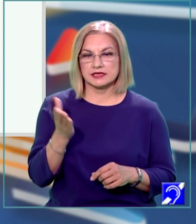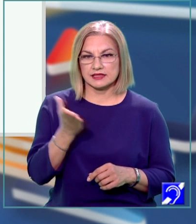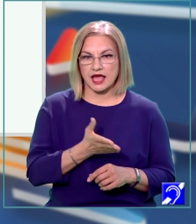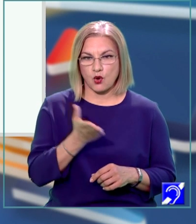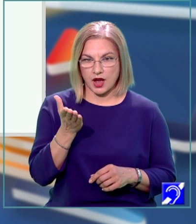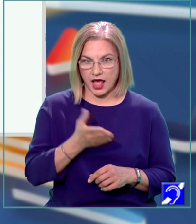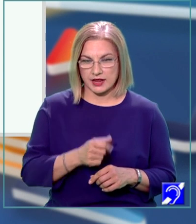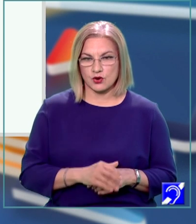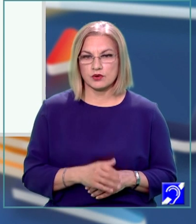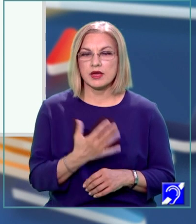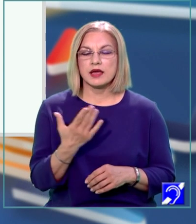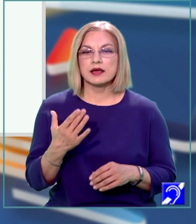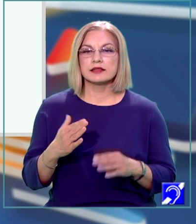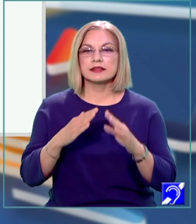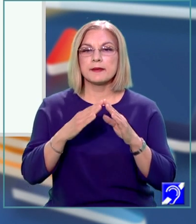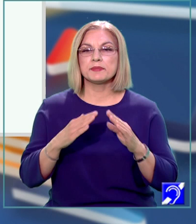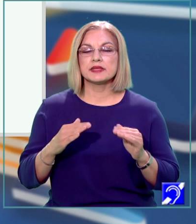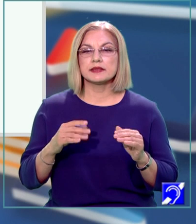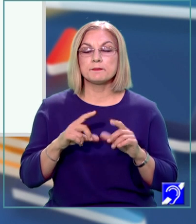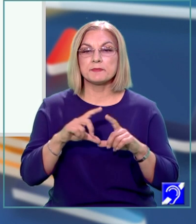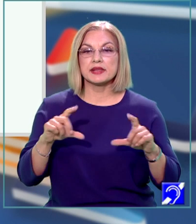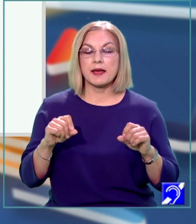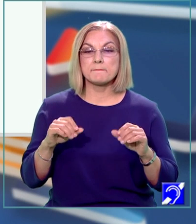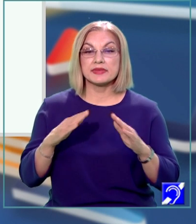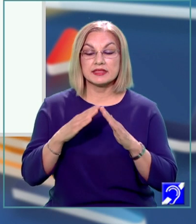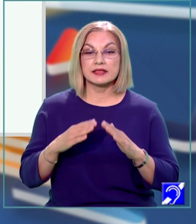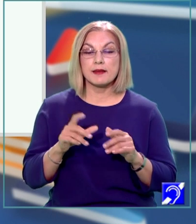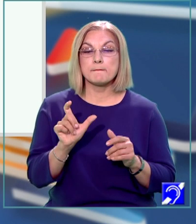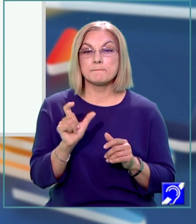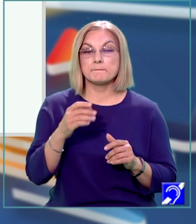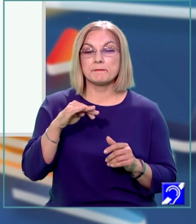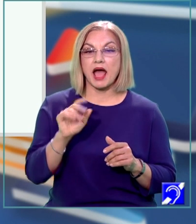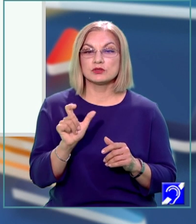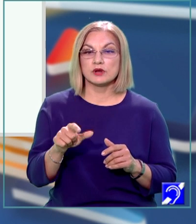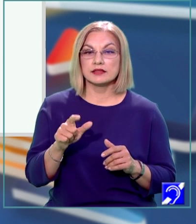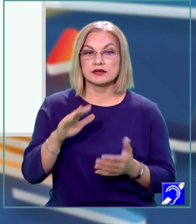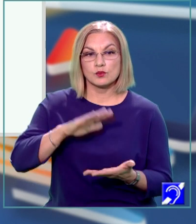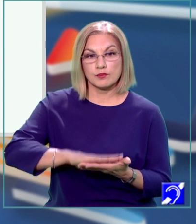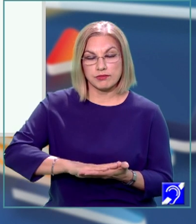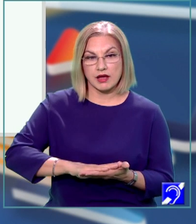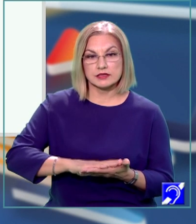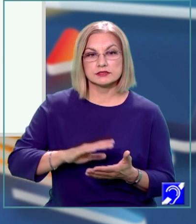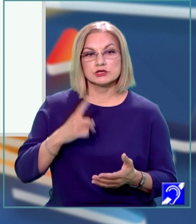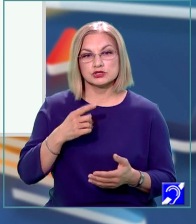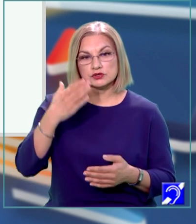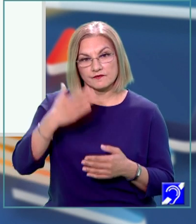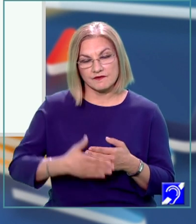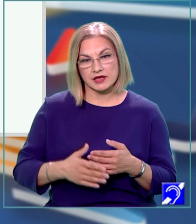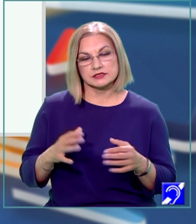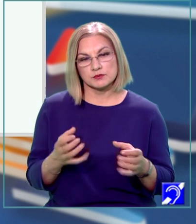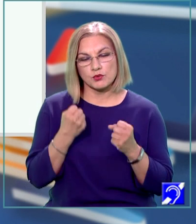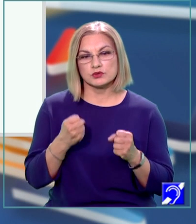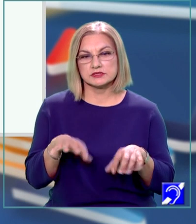sale. Câte piramide patrulatere cu vârful în O și bază O față a cubului se pot